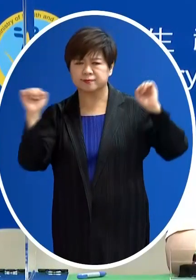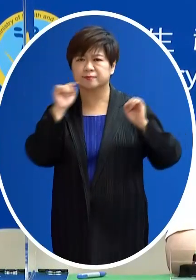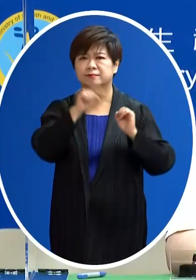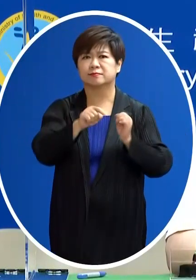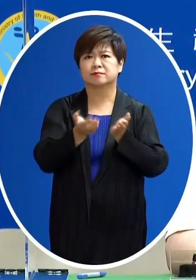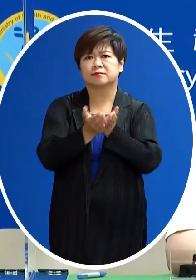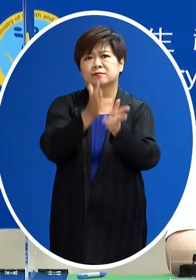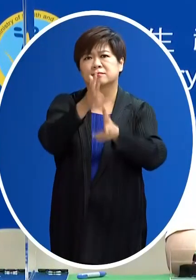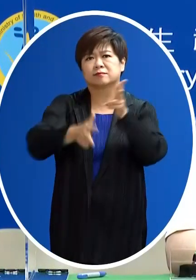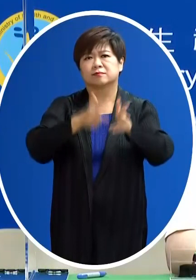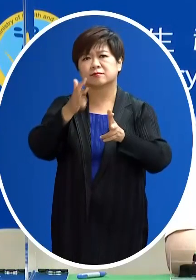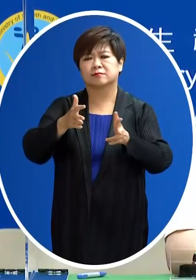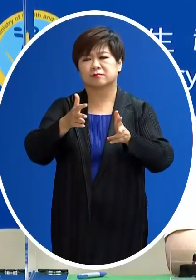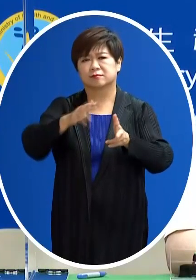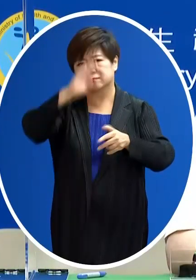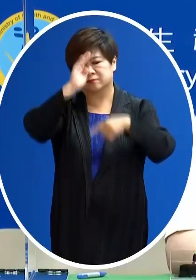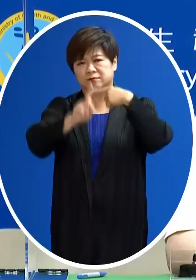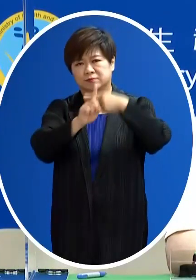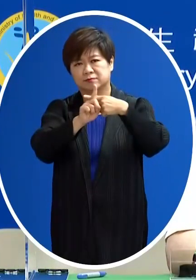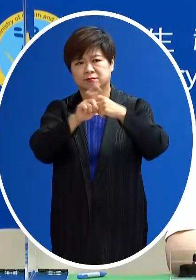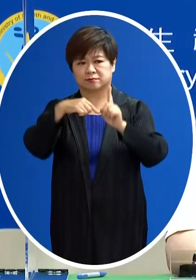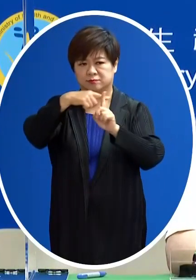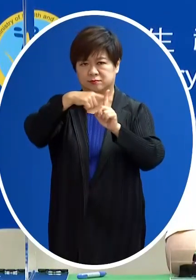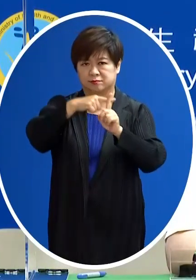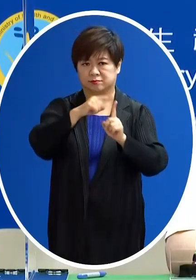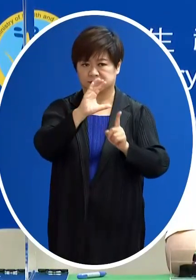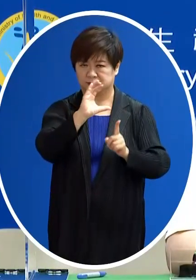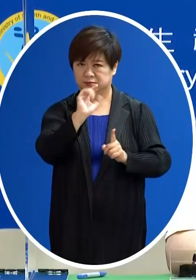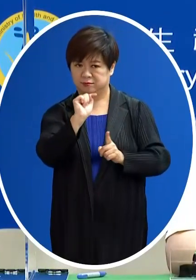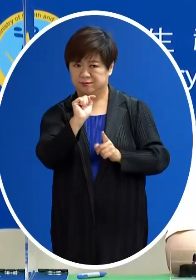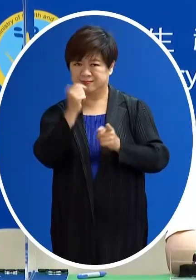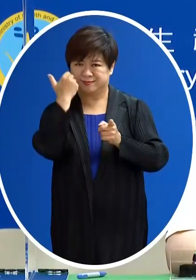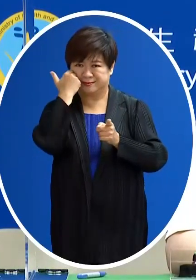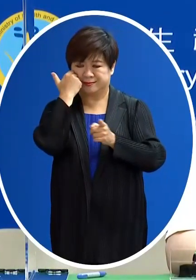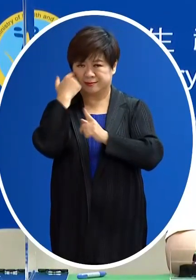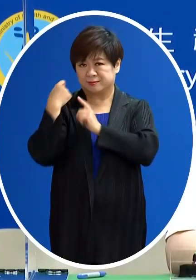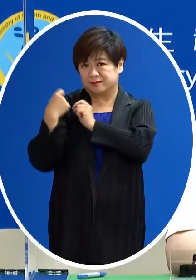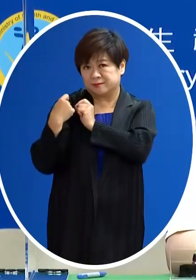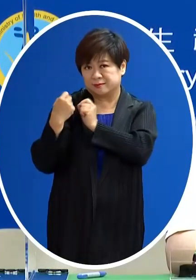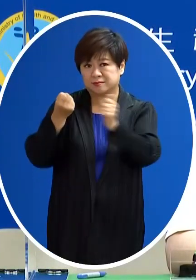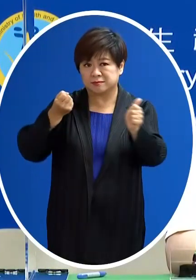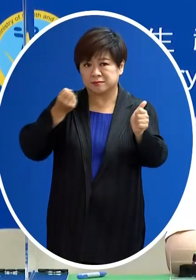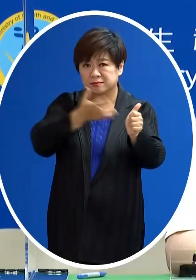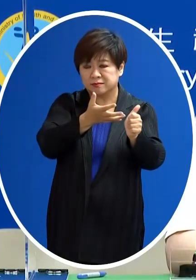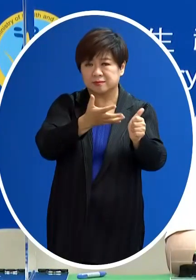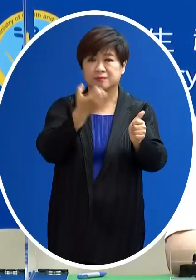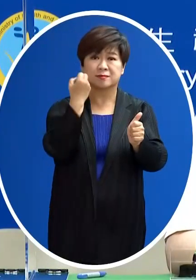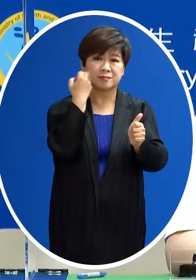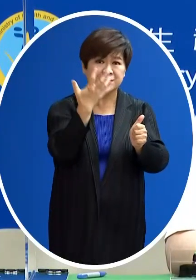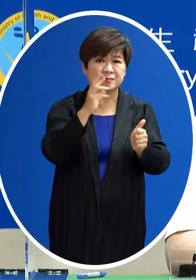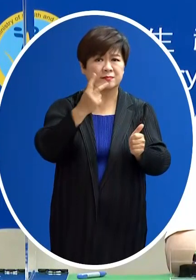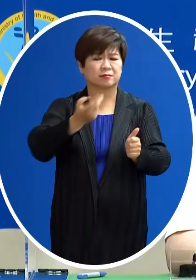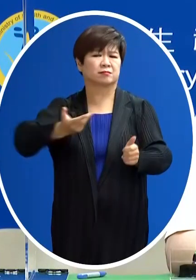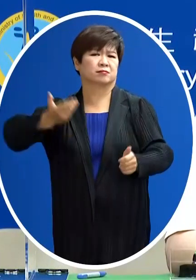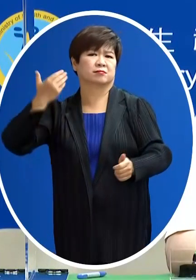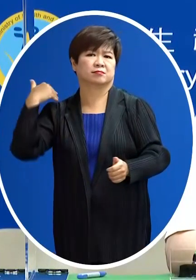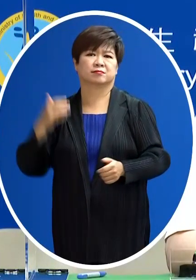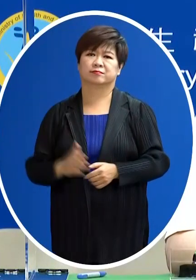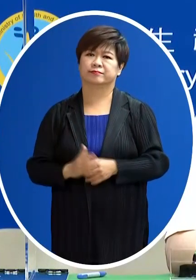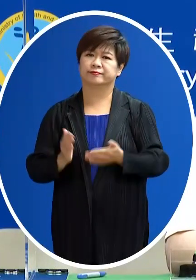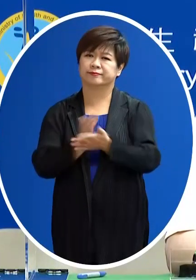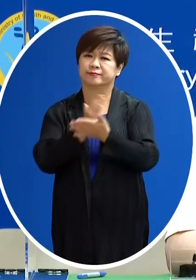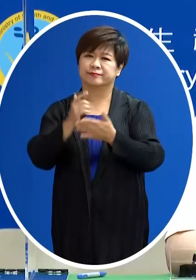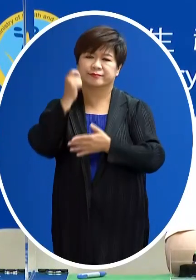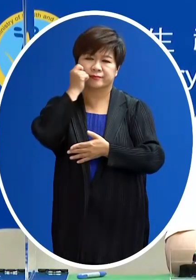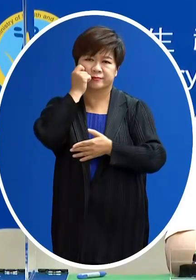像這樣確診 然後CT值又偏高的個案是不是真的是在近期有感染過 那這個就高雄這邊